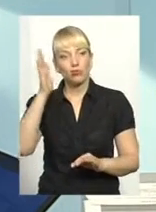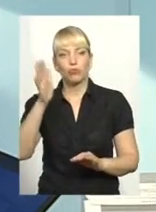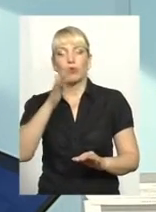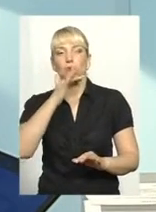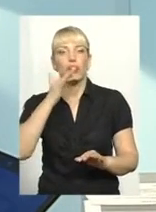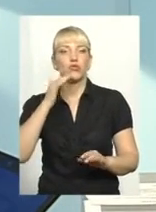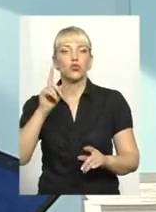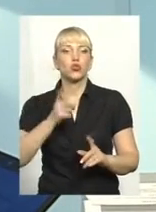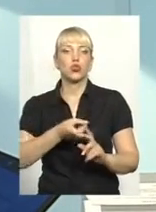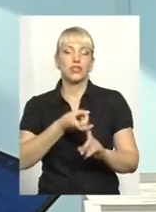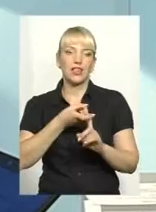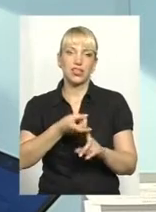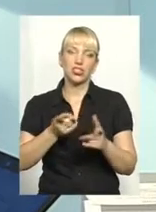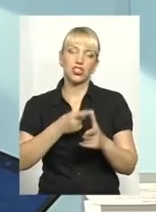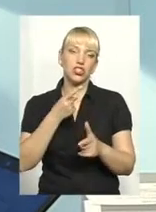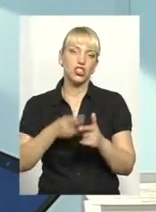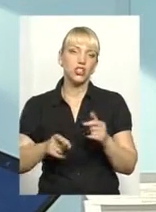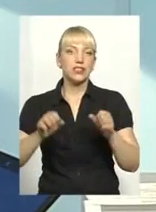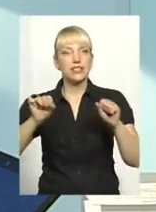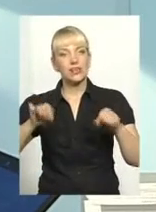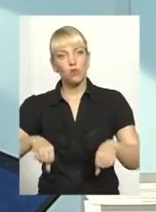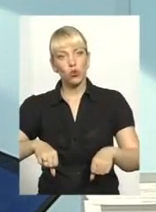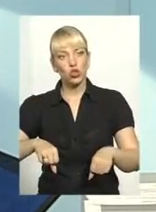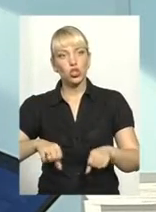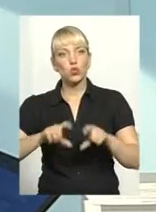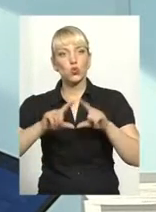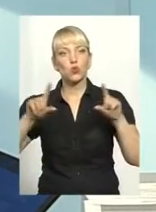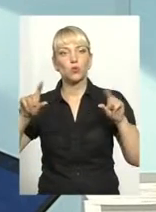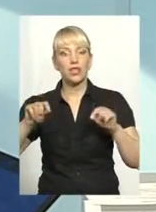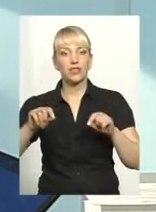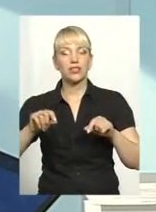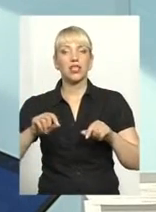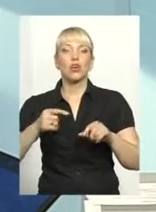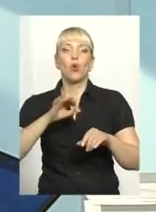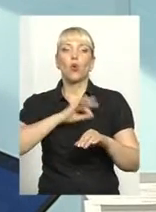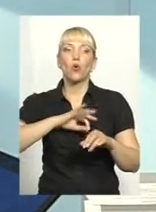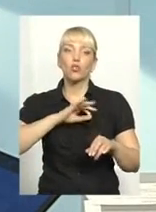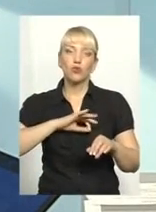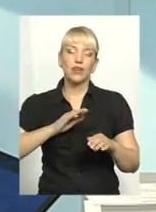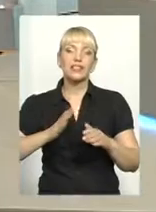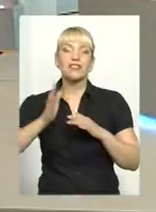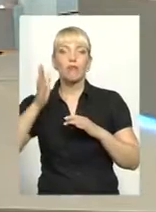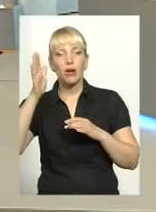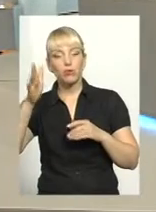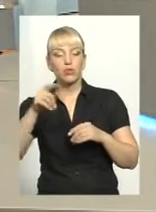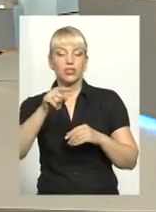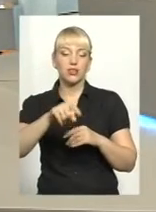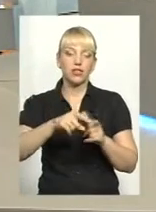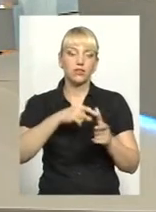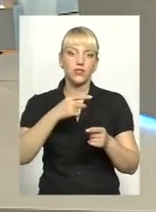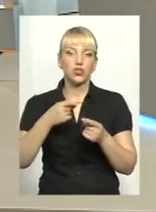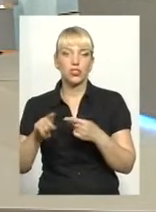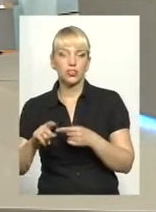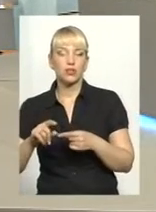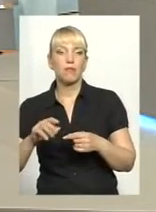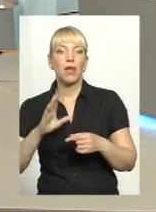багато. Чи зможе суб'єкт декларування користуватися в майбутнім тим чи іншим своїм майном,